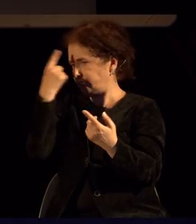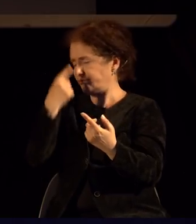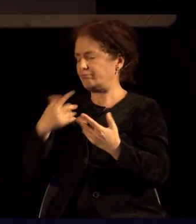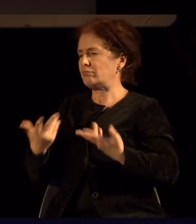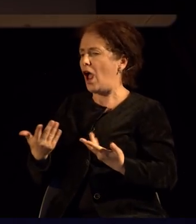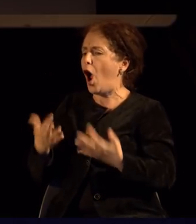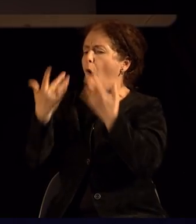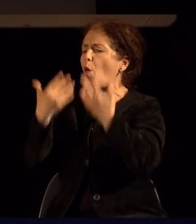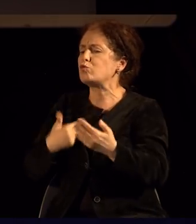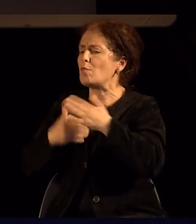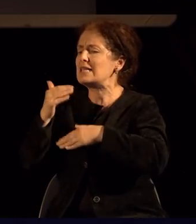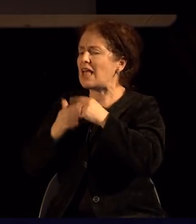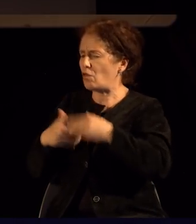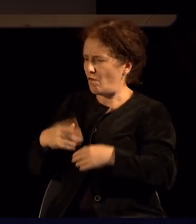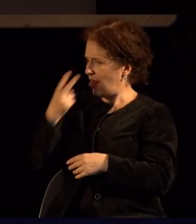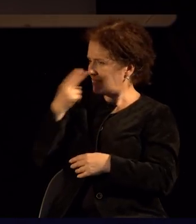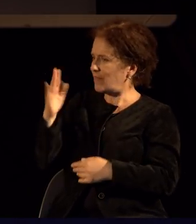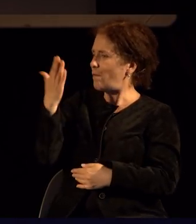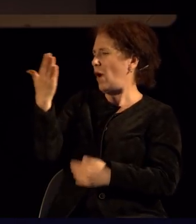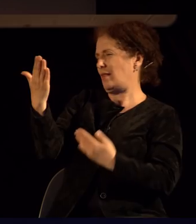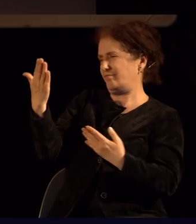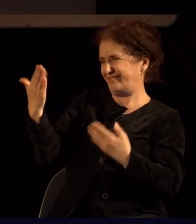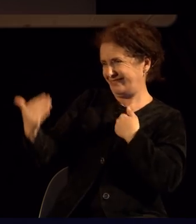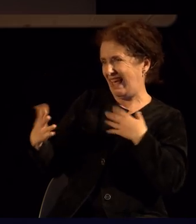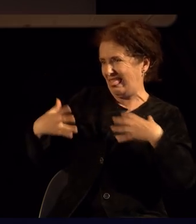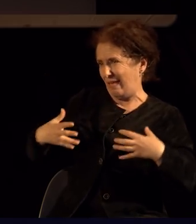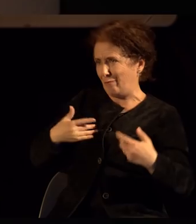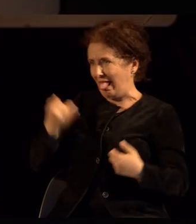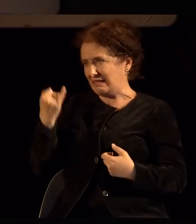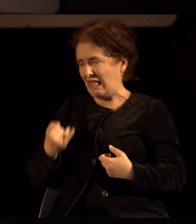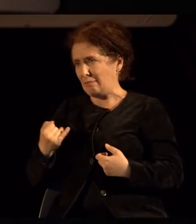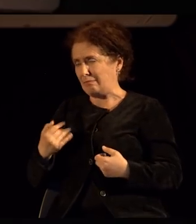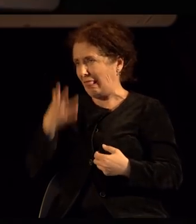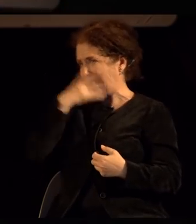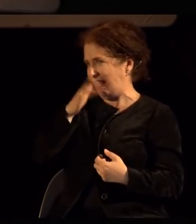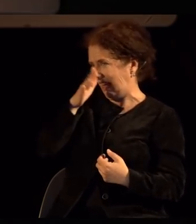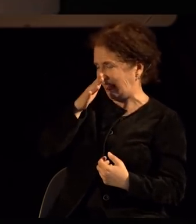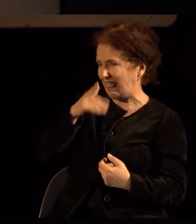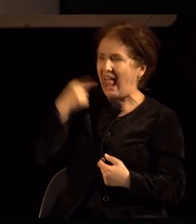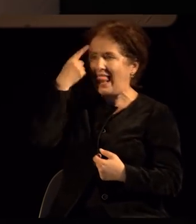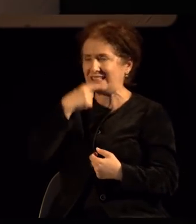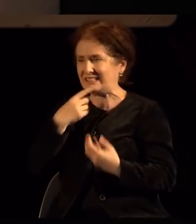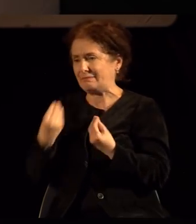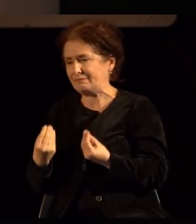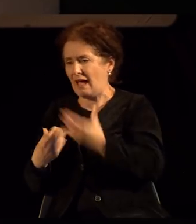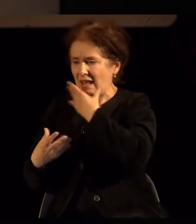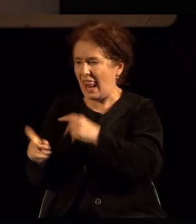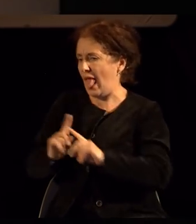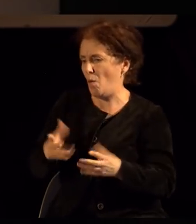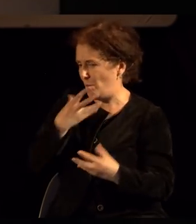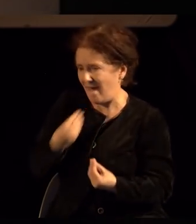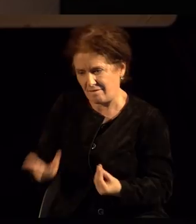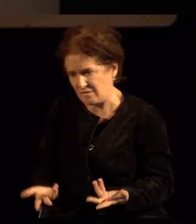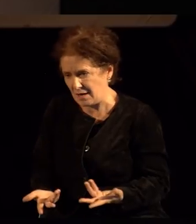колку сме задоволни самите од себе и од тоа како изгледаме знае да ни направи голем проблем во